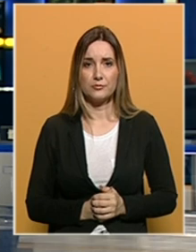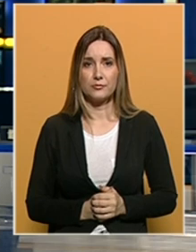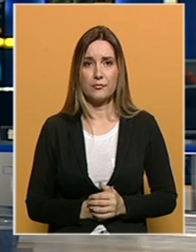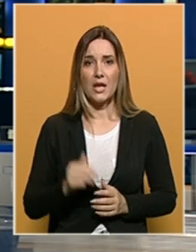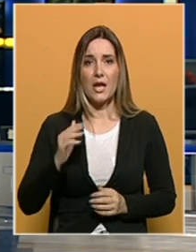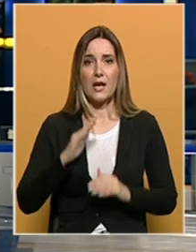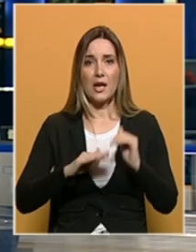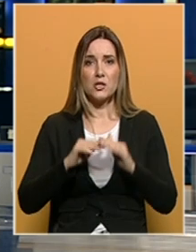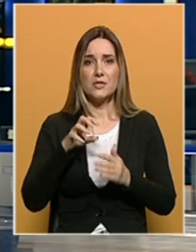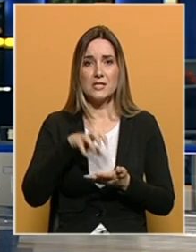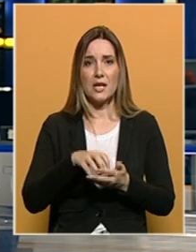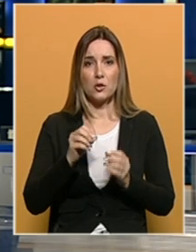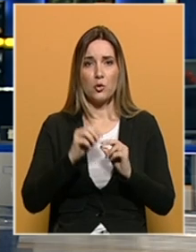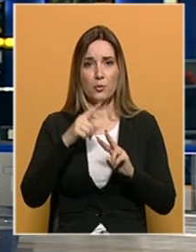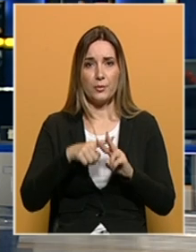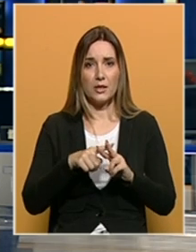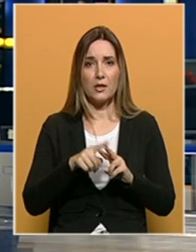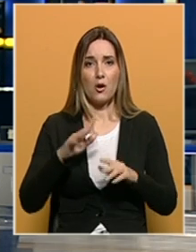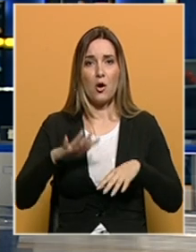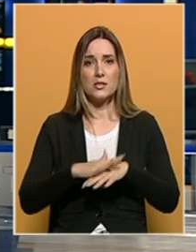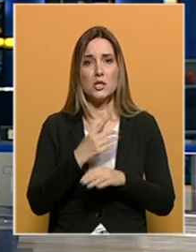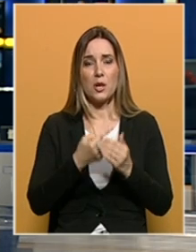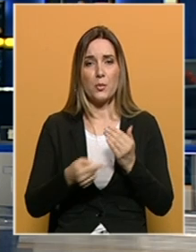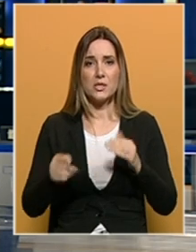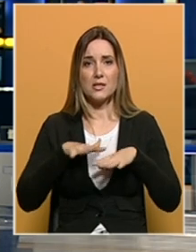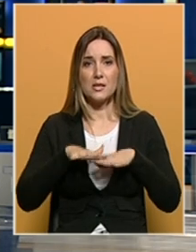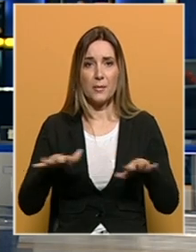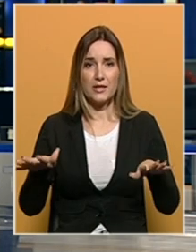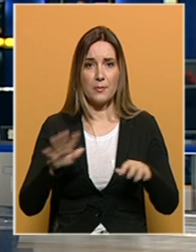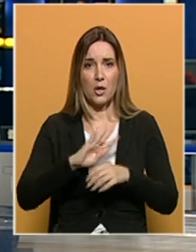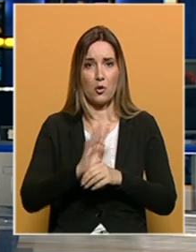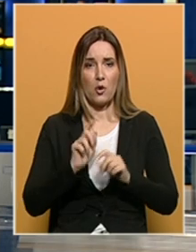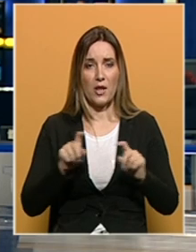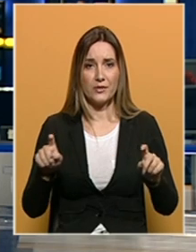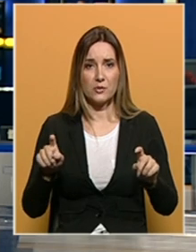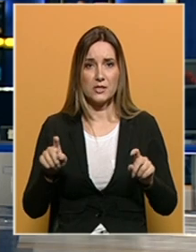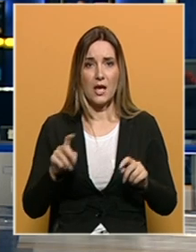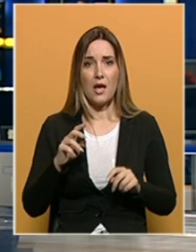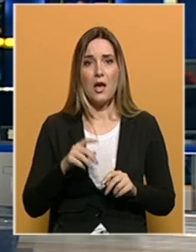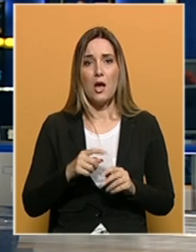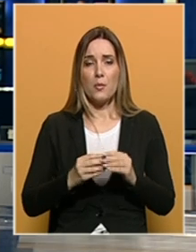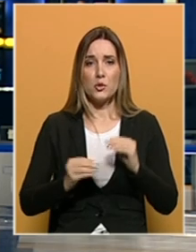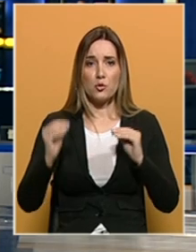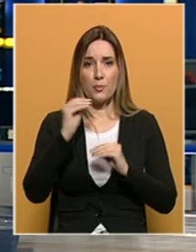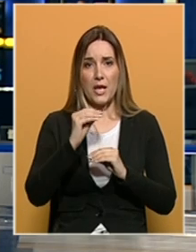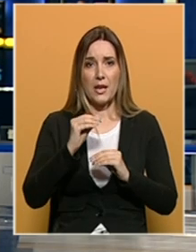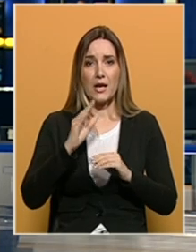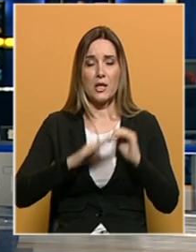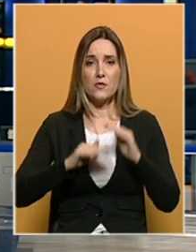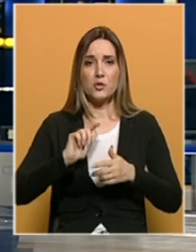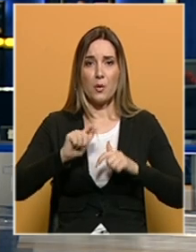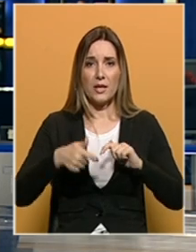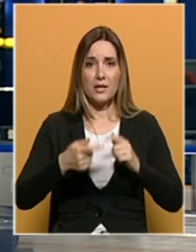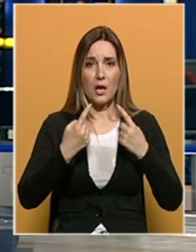Građevinski sektor u BiH i tekako osjeća posljedice pandemije koronavirusa. Enormna poskupljenja građevinskog